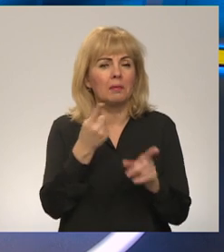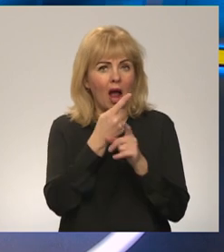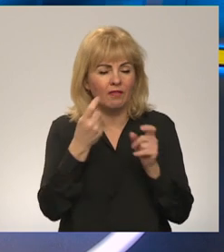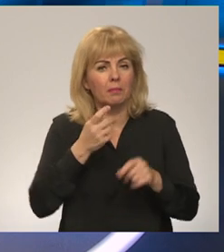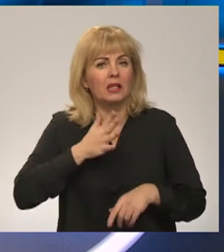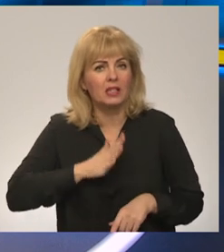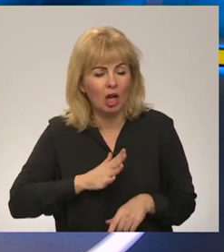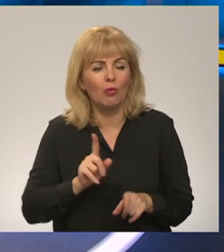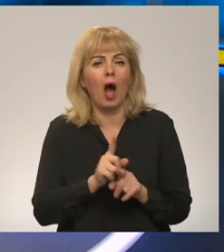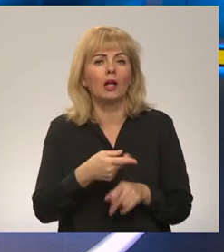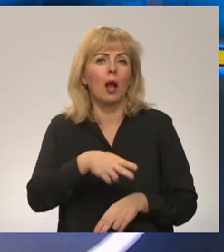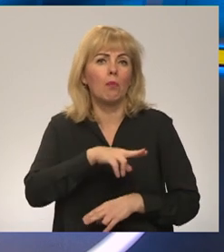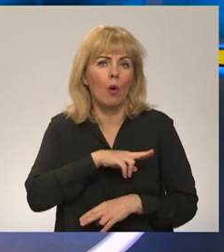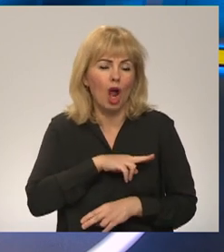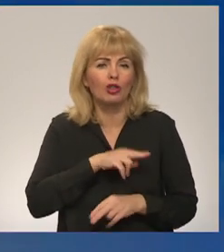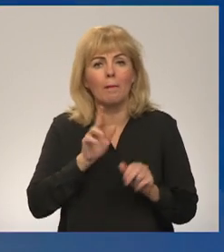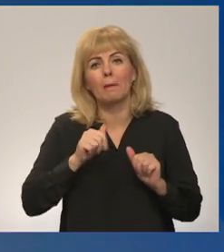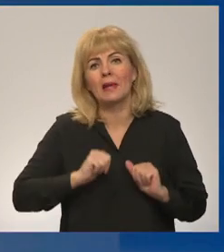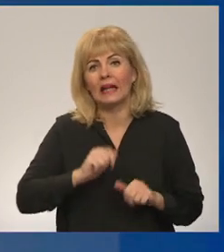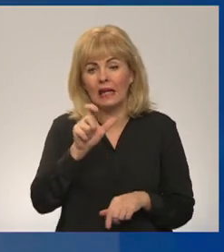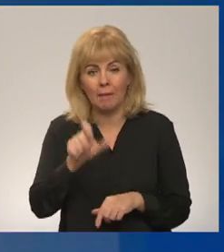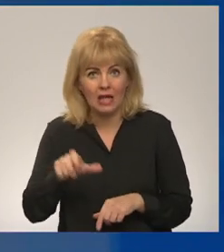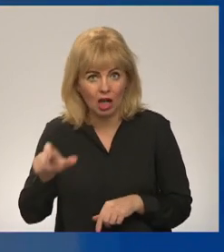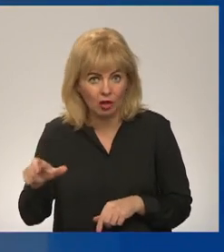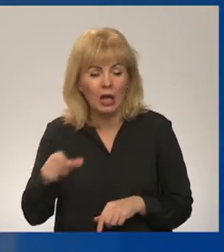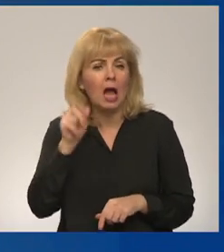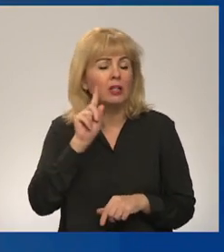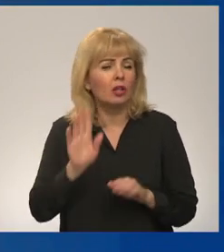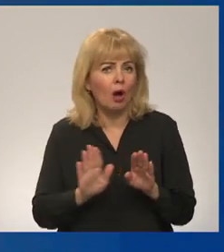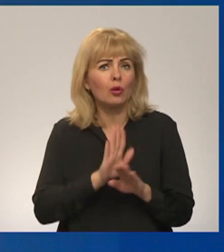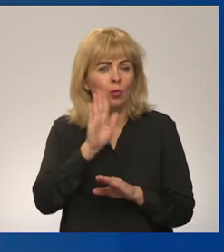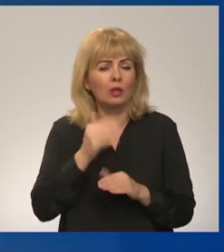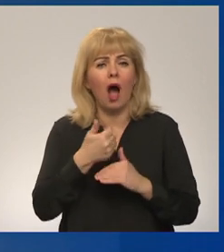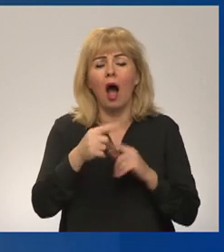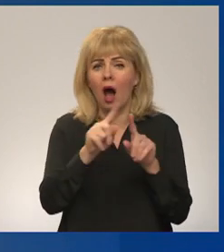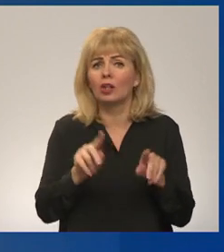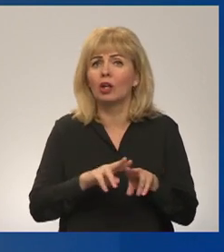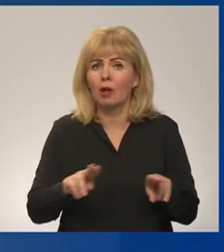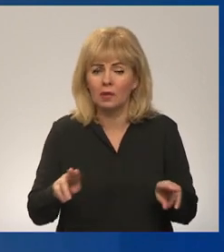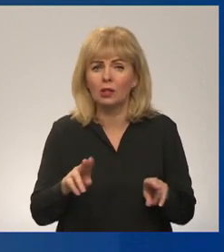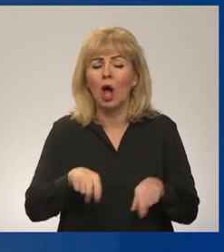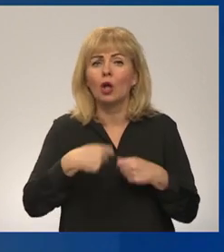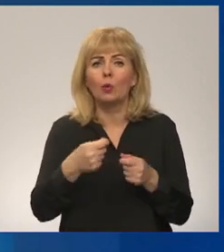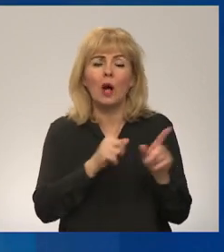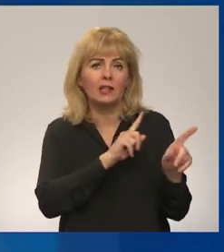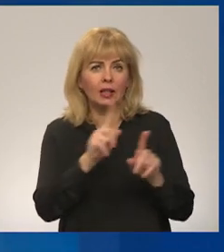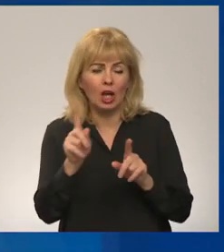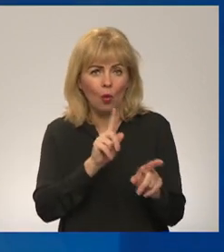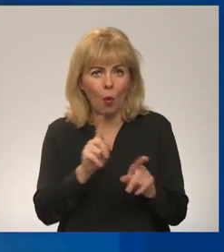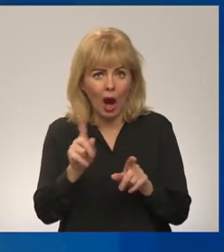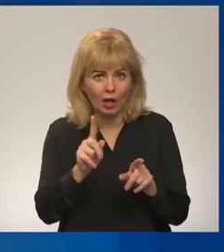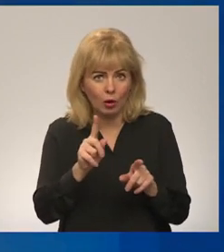diemžēl, par bojā gājušiem civili iedzīvotājiem. Zinām, no rīta jau arī ārlietu ministras mums teica, ka ir dodas rīkojums evakuēt